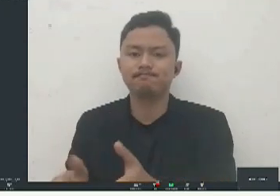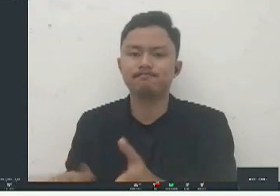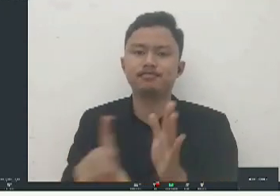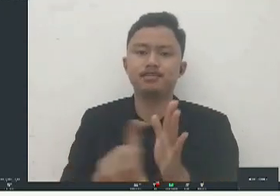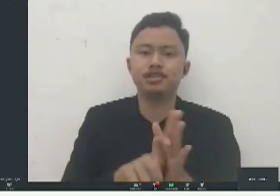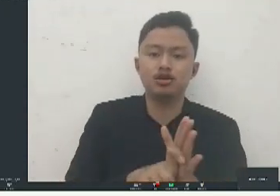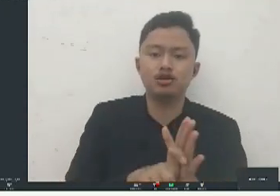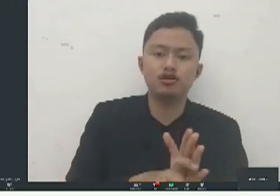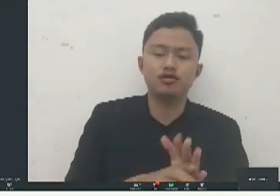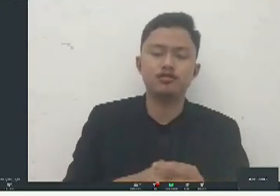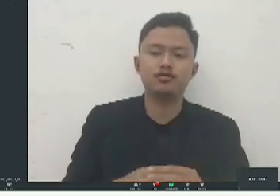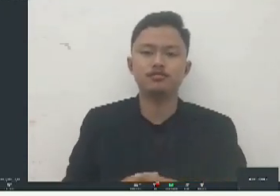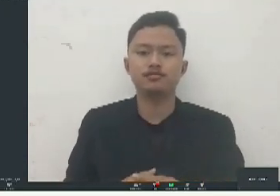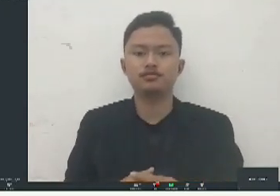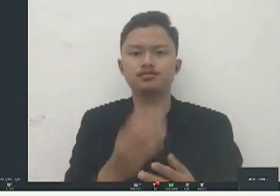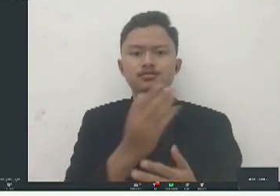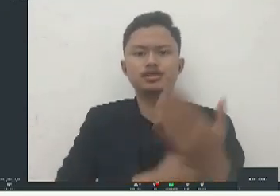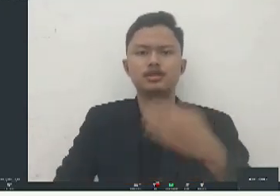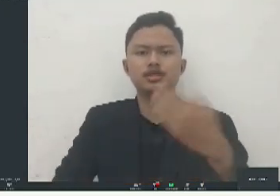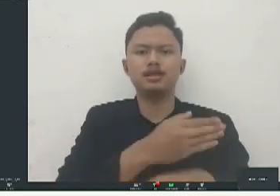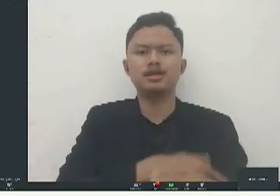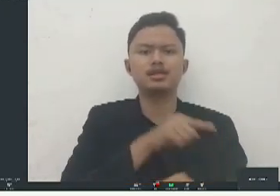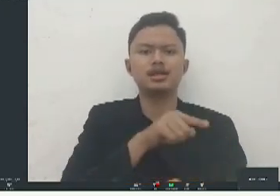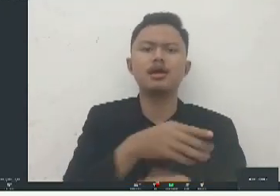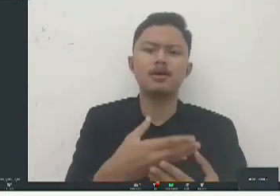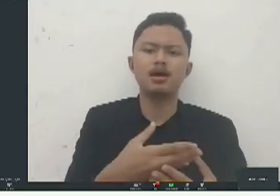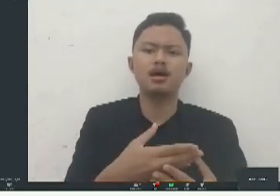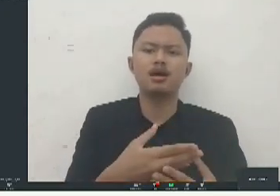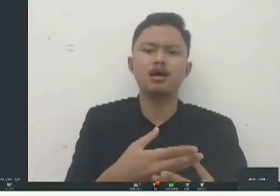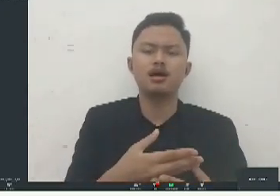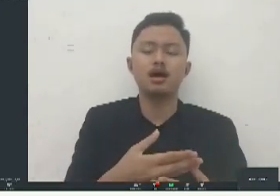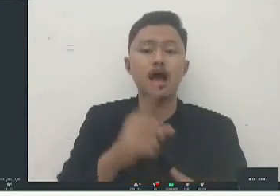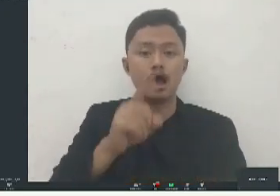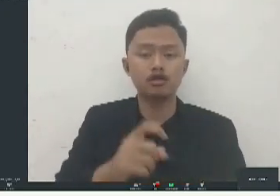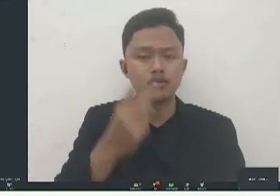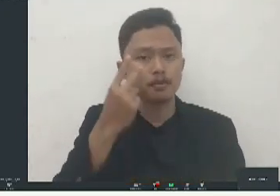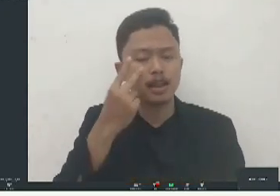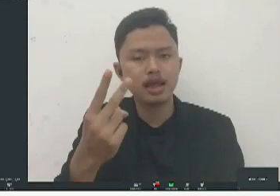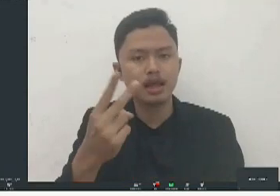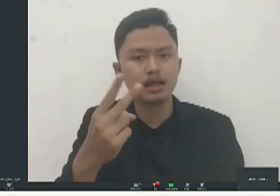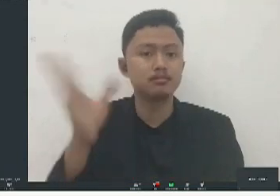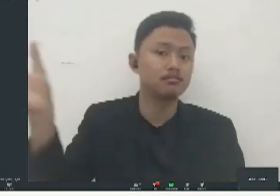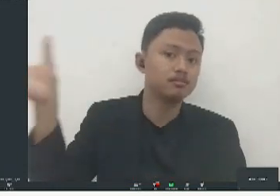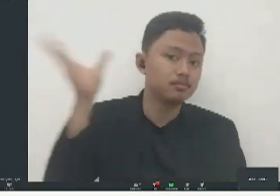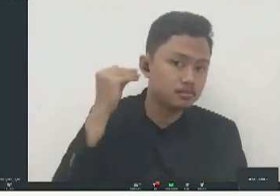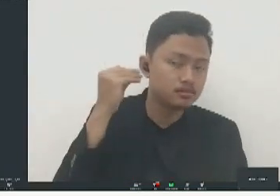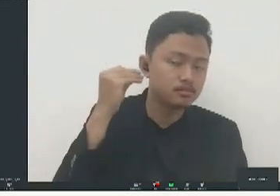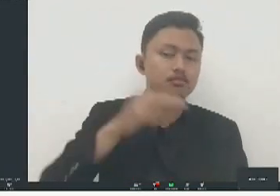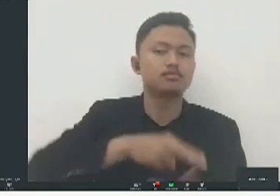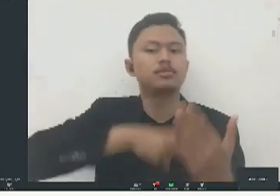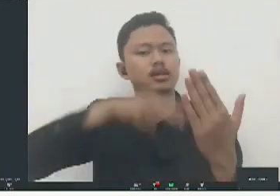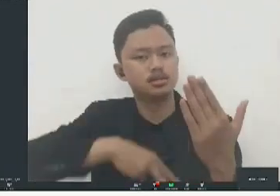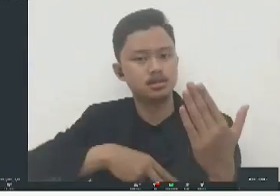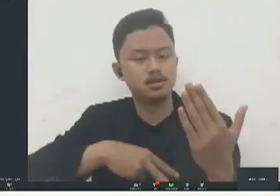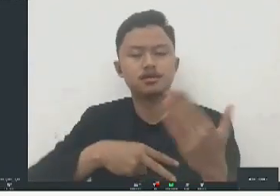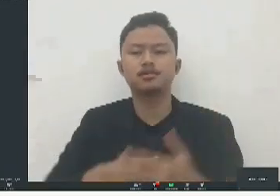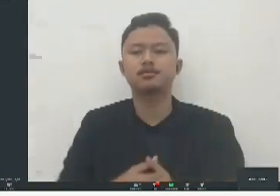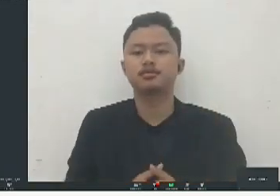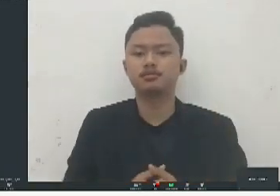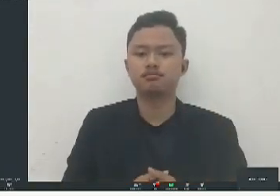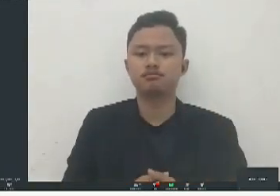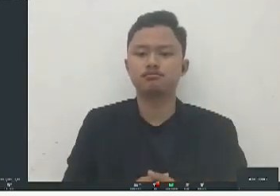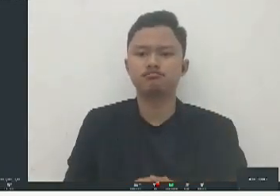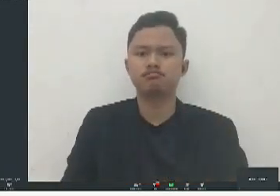penyelan disabilitasnya adalah yang dapat melihat dapat mendengar dapat membaca berjalan terus